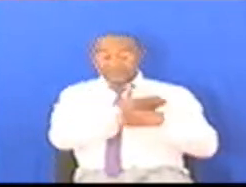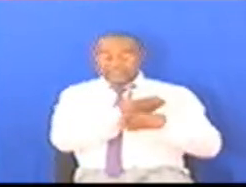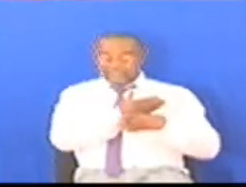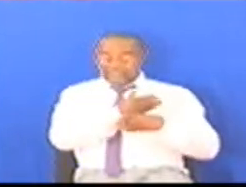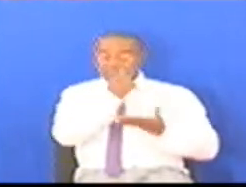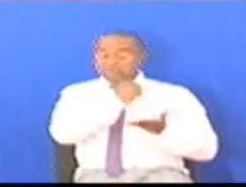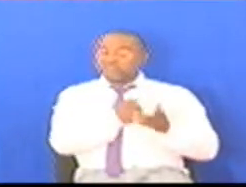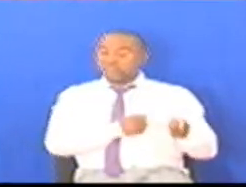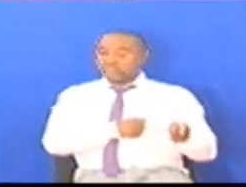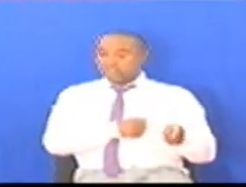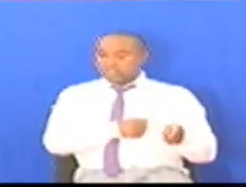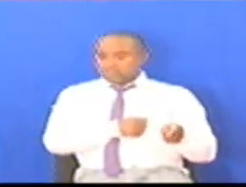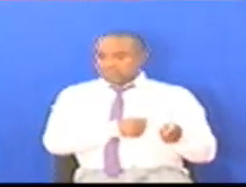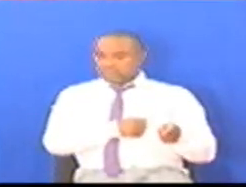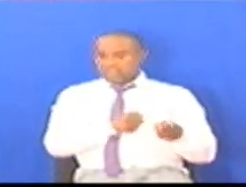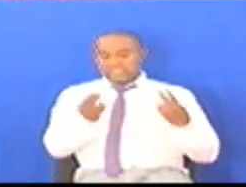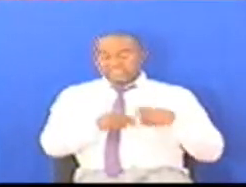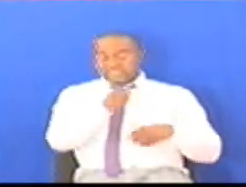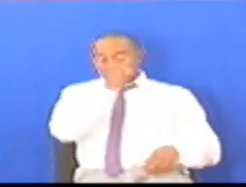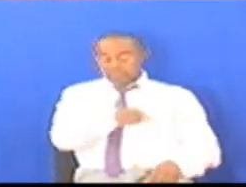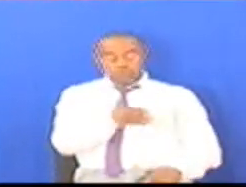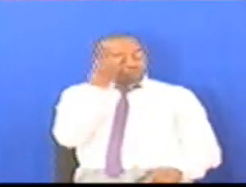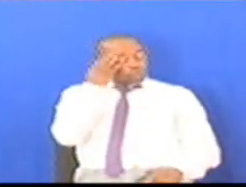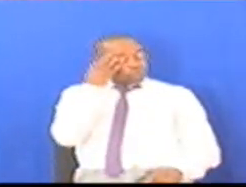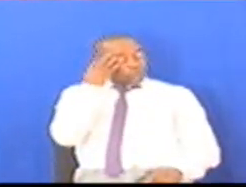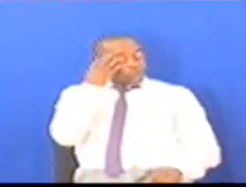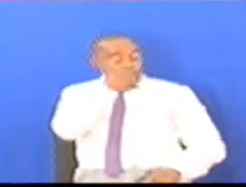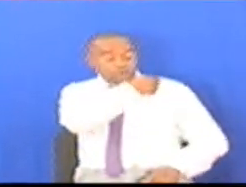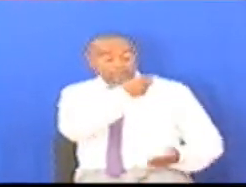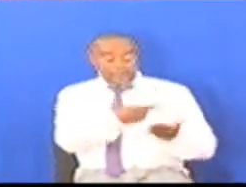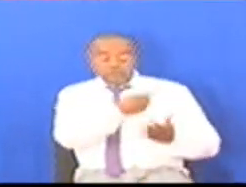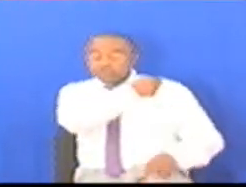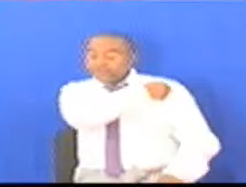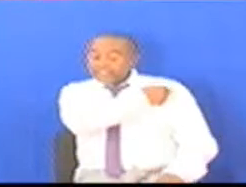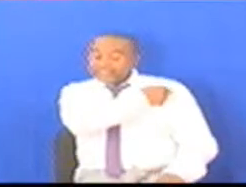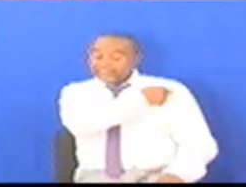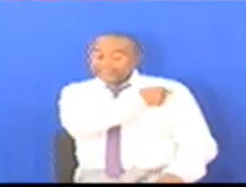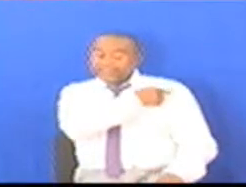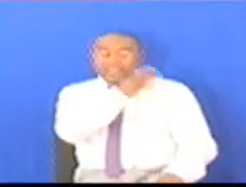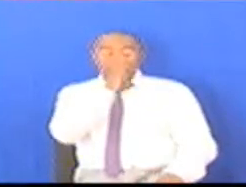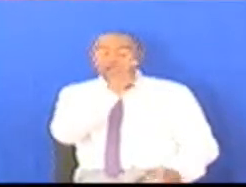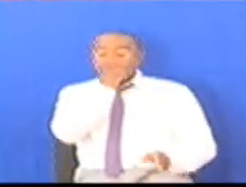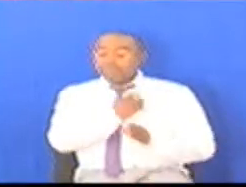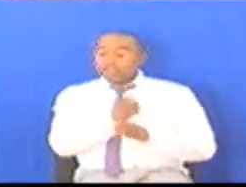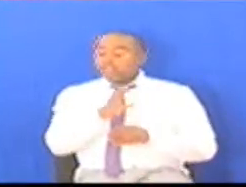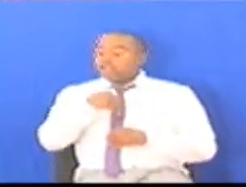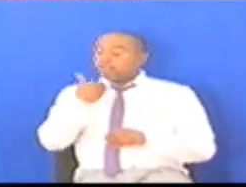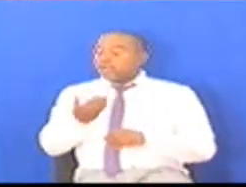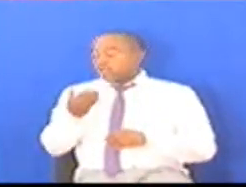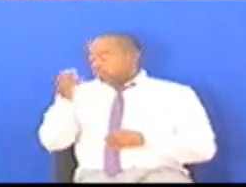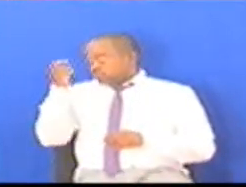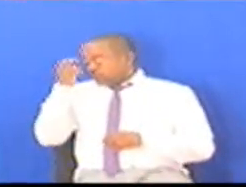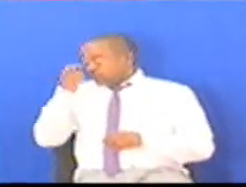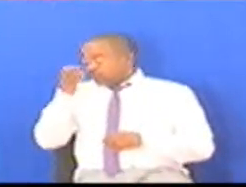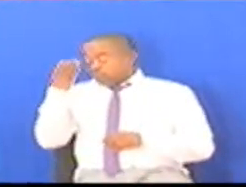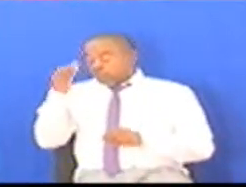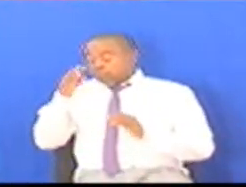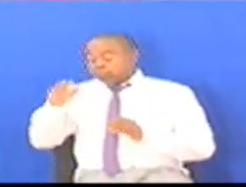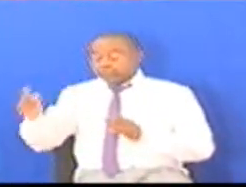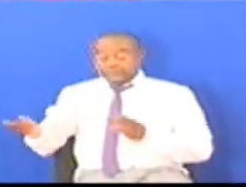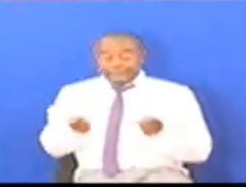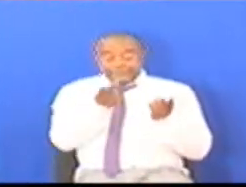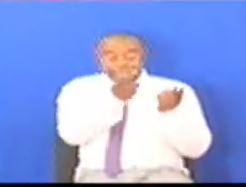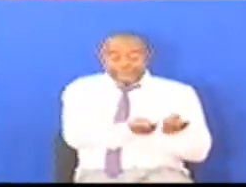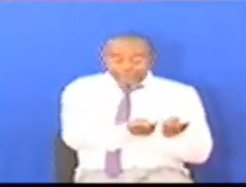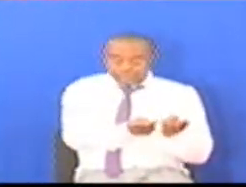Nisawa na ukua na mgonjwa, hospitali Yuko ICU, alafu unachukua mgonjwa mwenye nafu Unawalaza pamoja